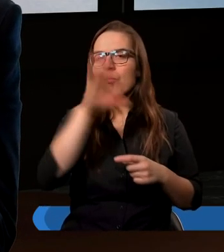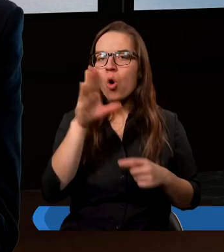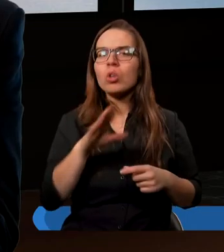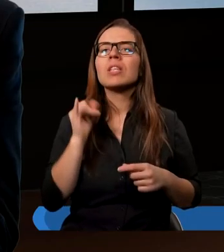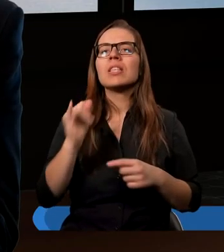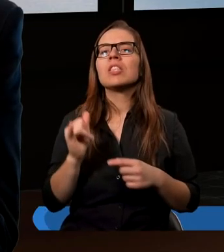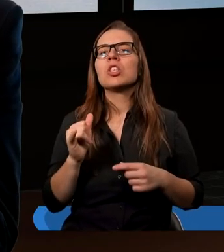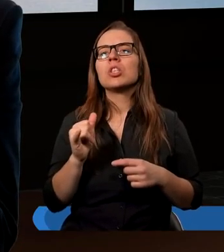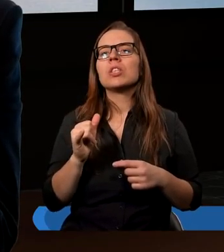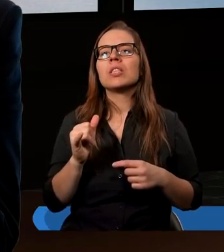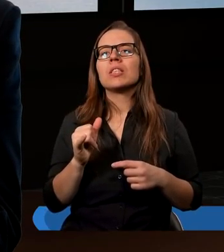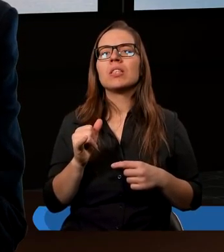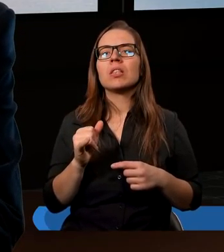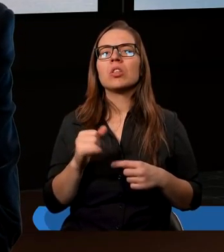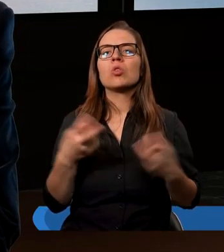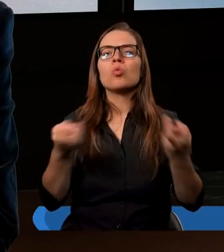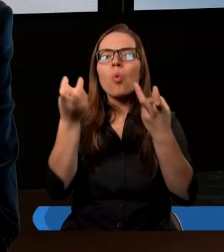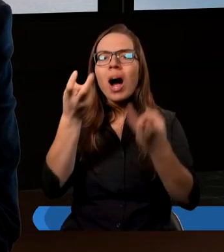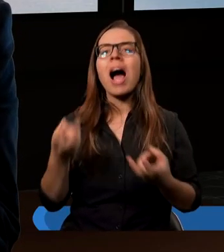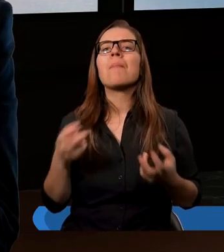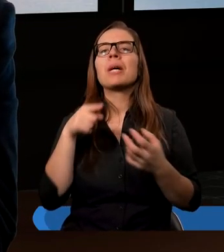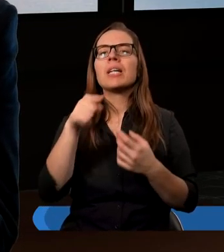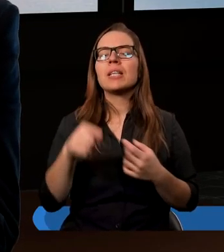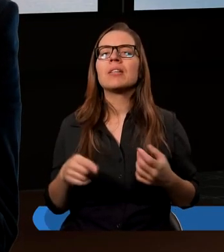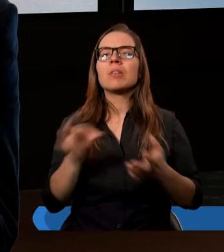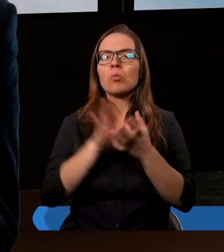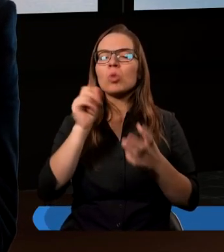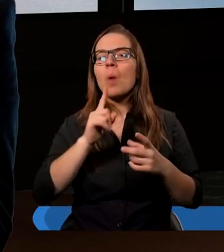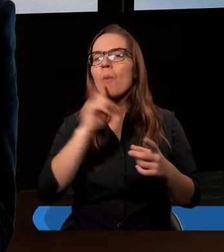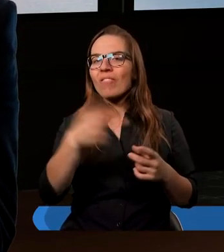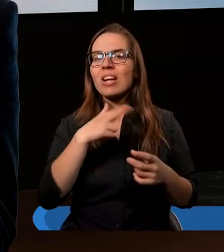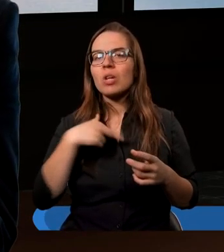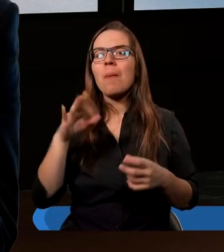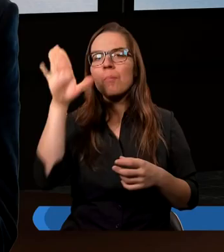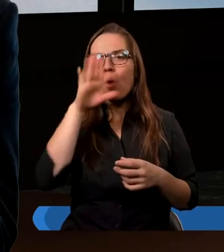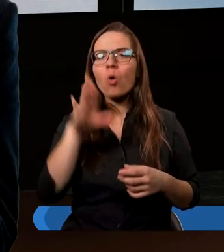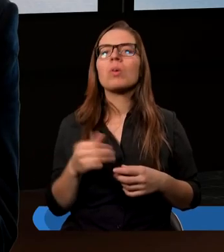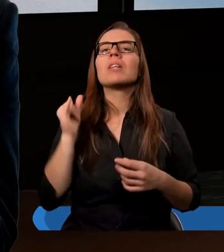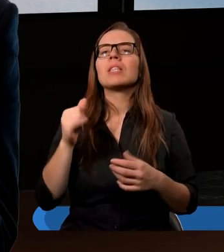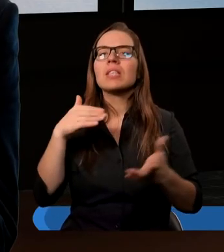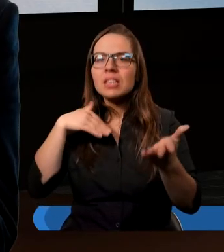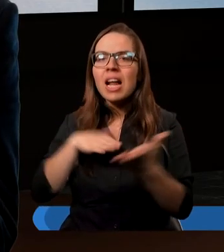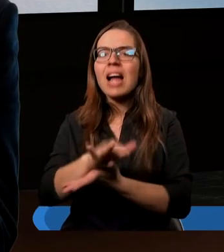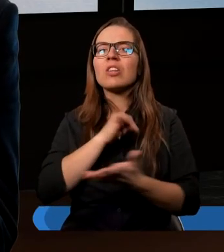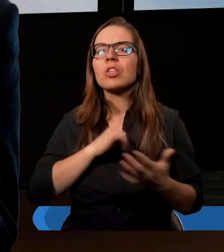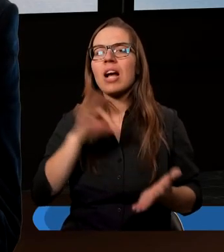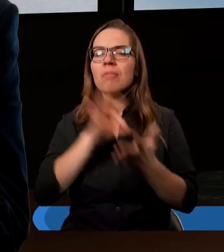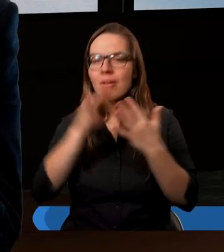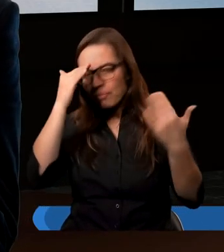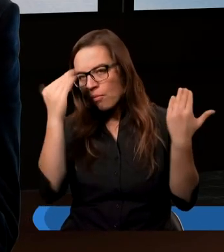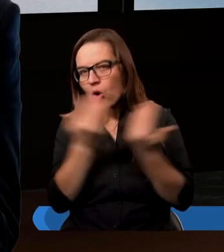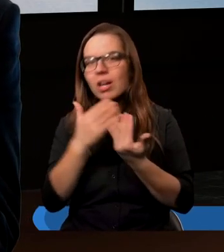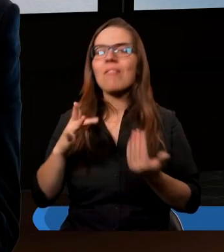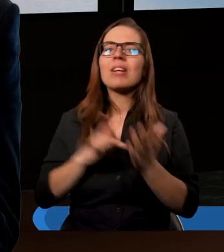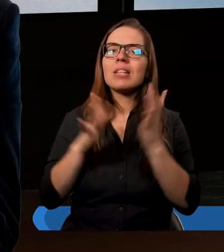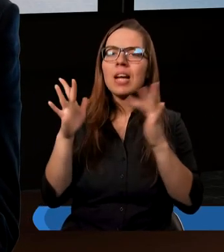szukamy ludzi, którzy nam opowiedzą o Bogu i zaczyna się poznawanie Pana Jezusa,